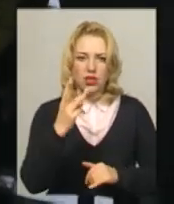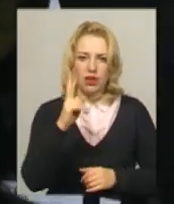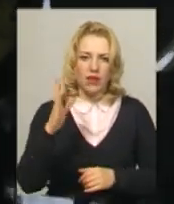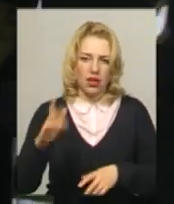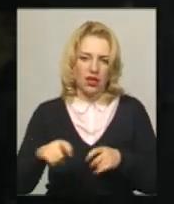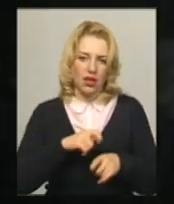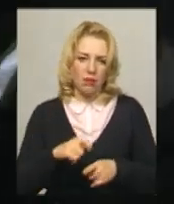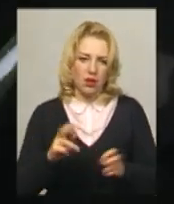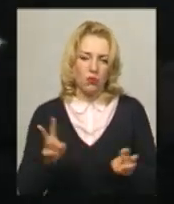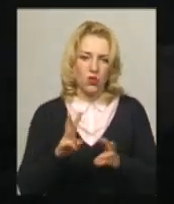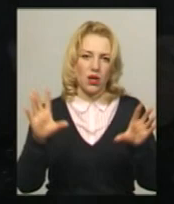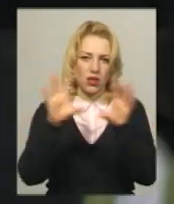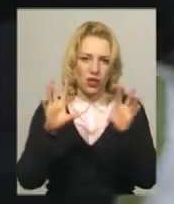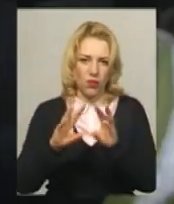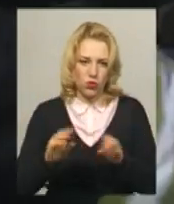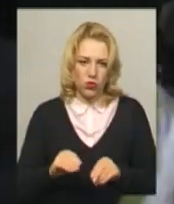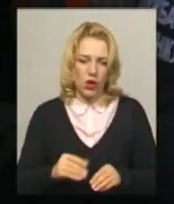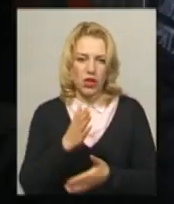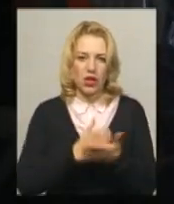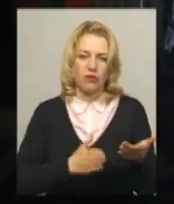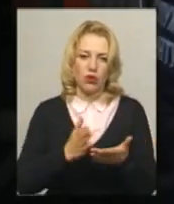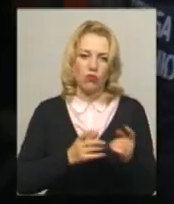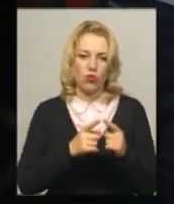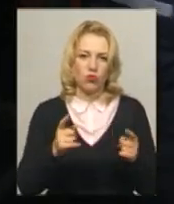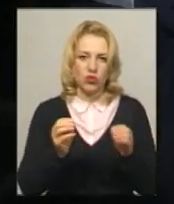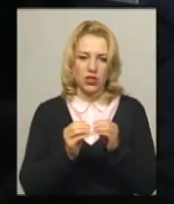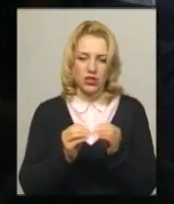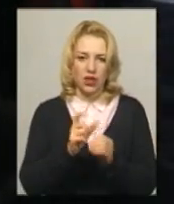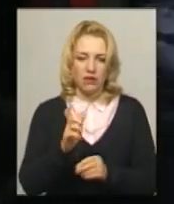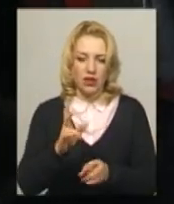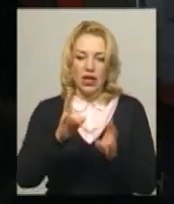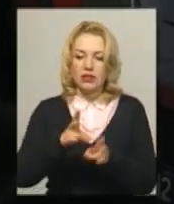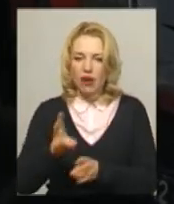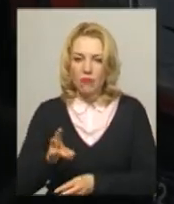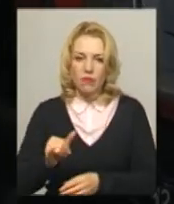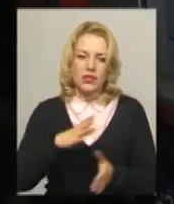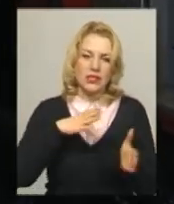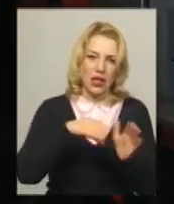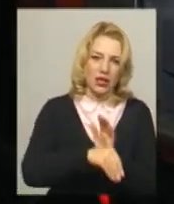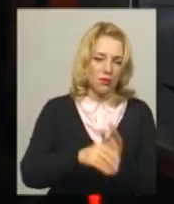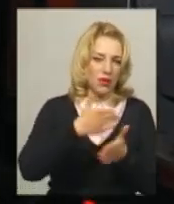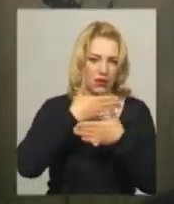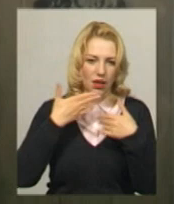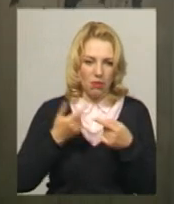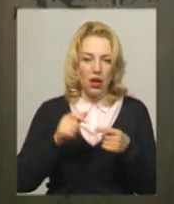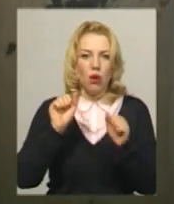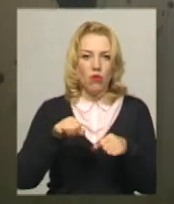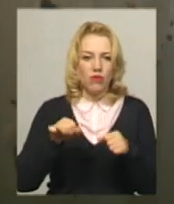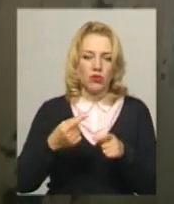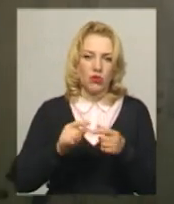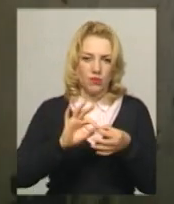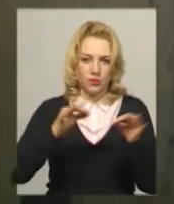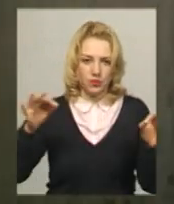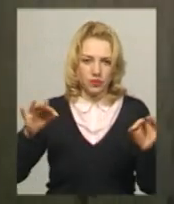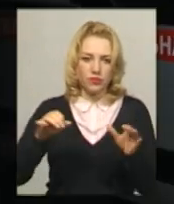Пожежу локалізували та ліквідували впродовж 10 хвилин. Травмованих чи загиблих немає. Ймовірна причина загорання – коротке замикання